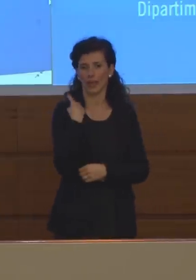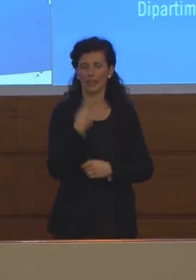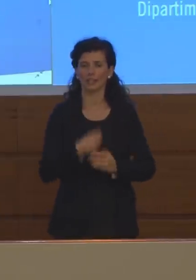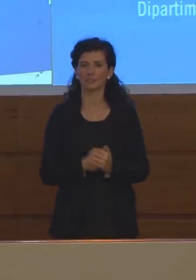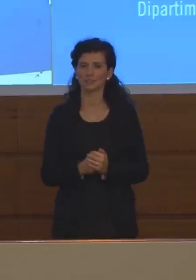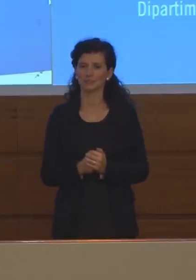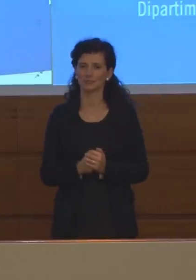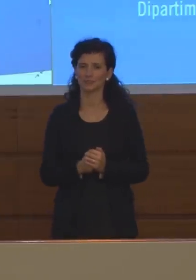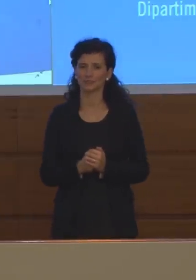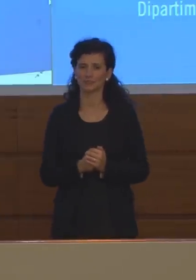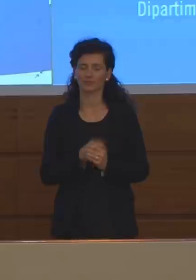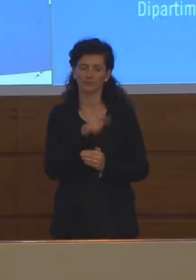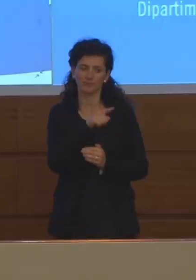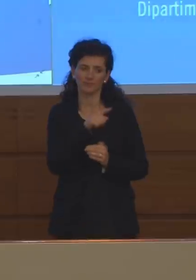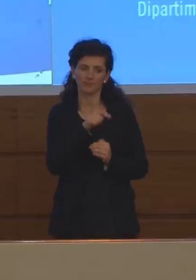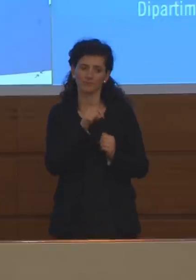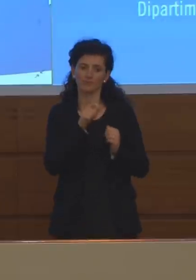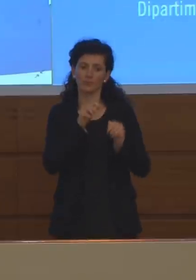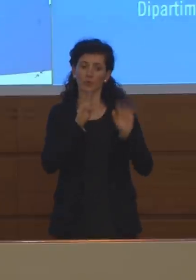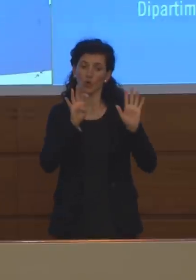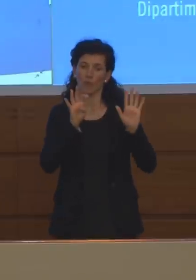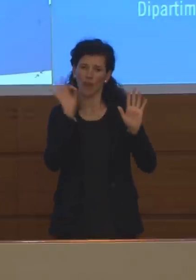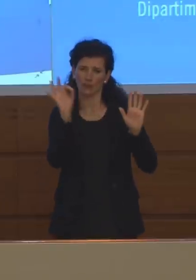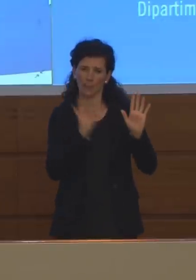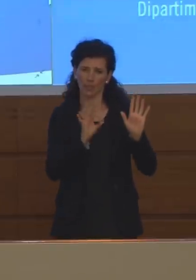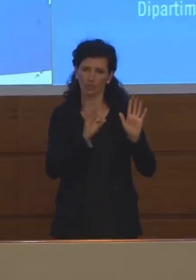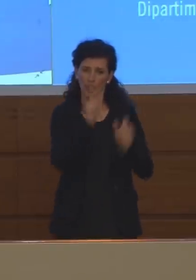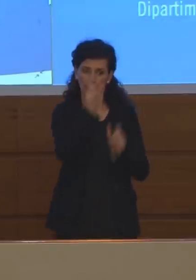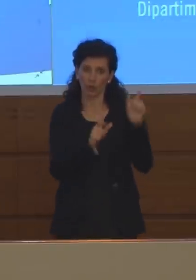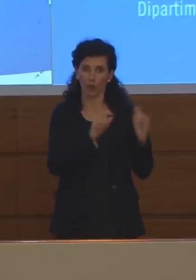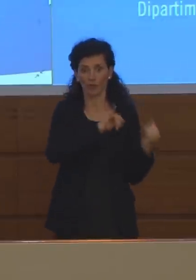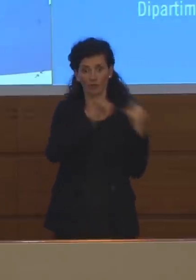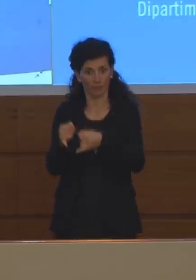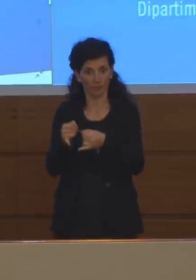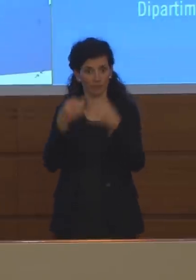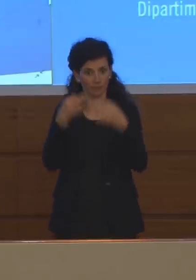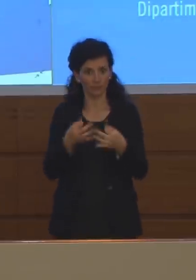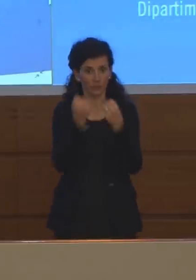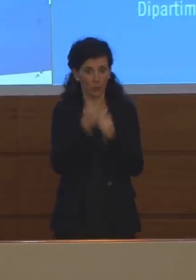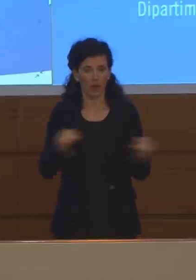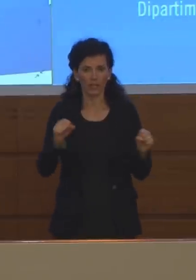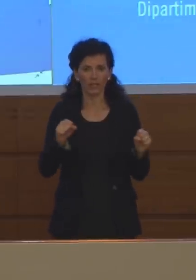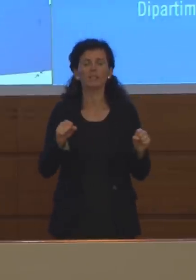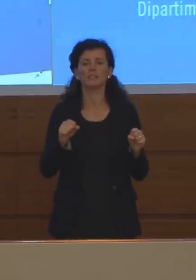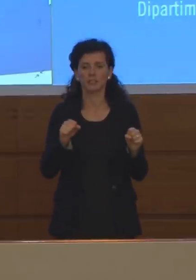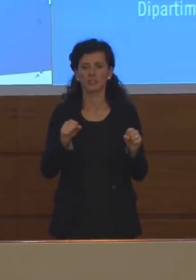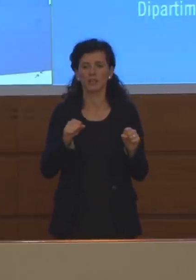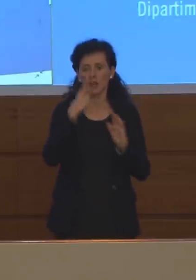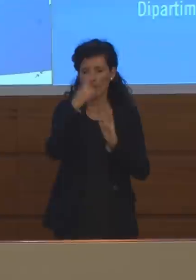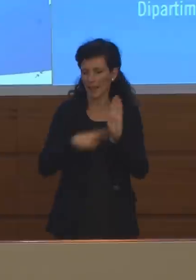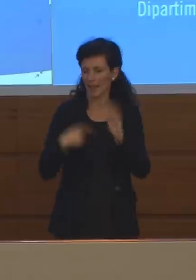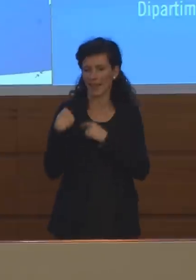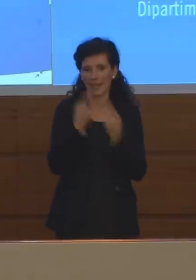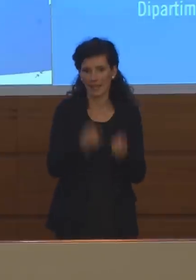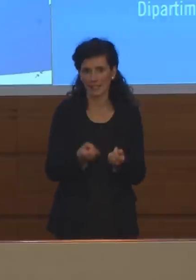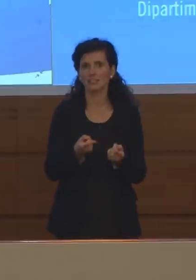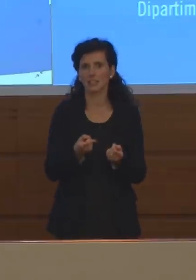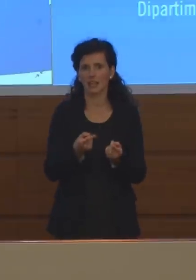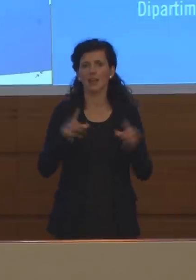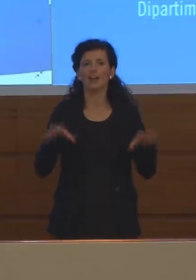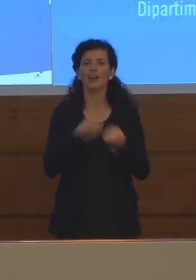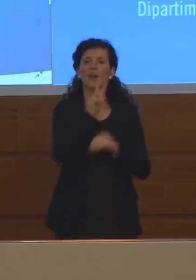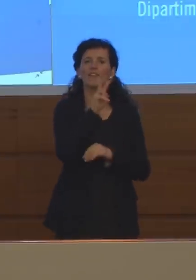Quasi il 90 per cento dei demessi guariti totali sono stati registrati nell'ultimo mese dallo scorso